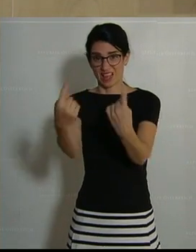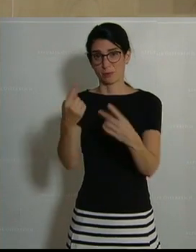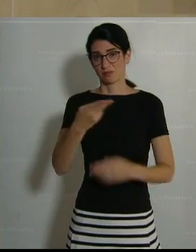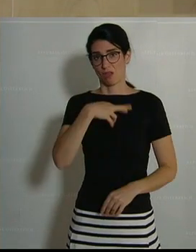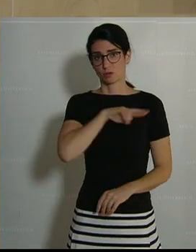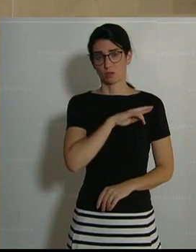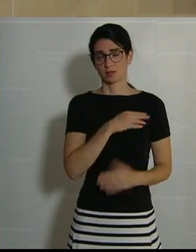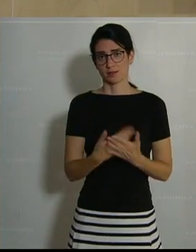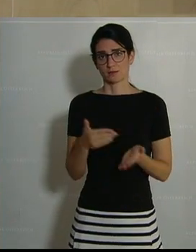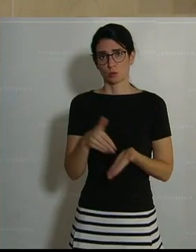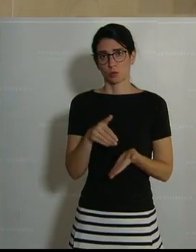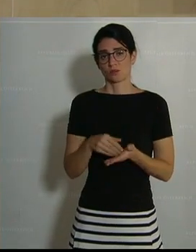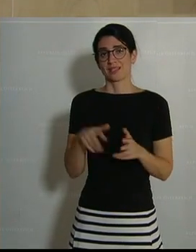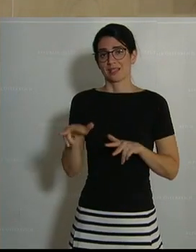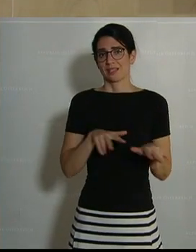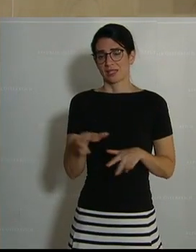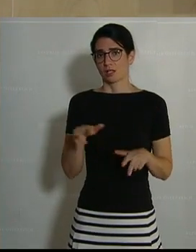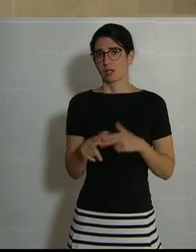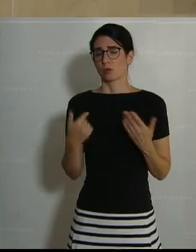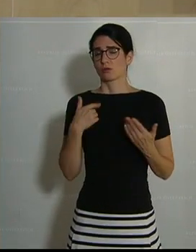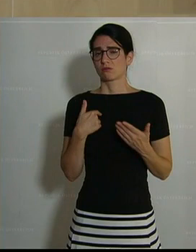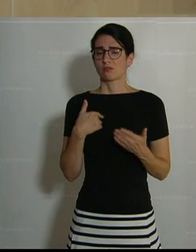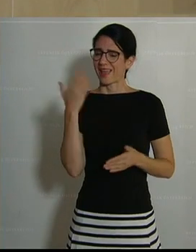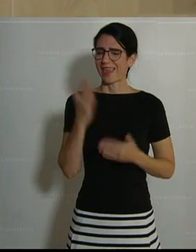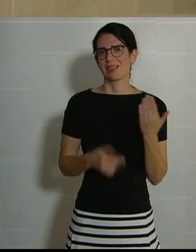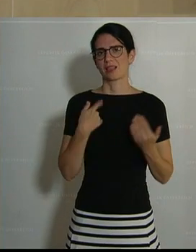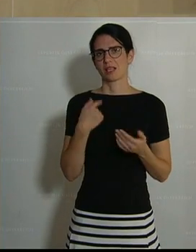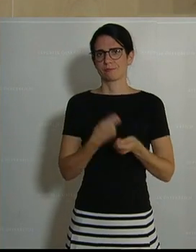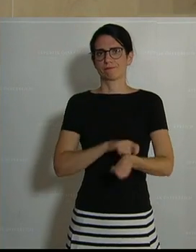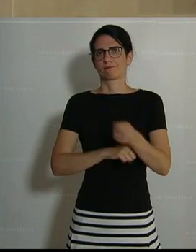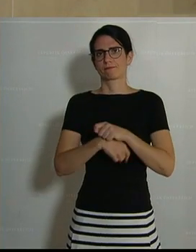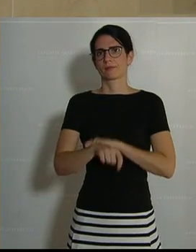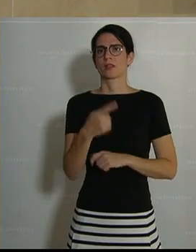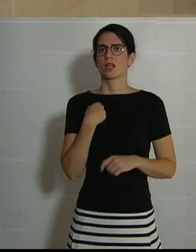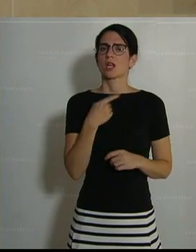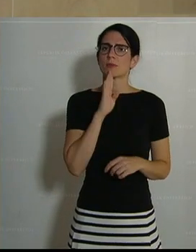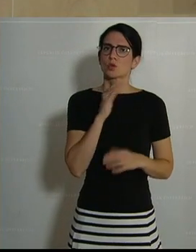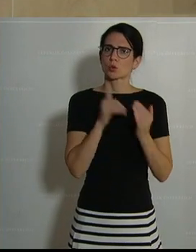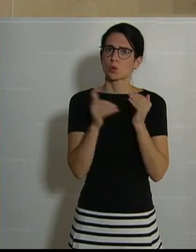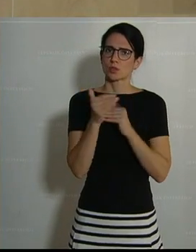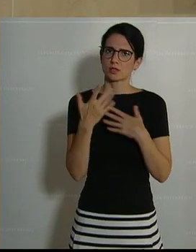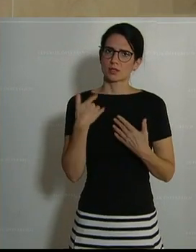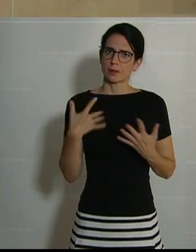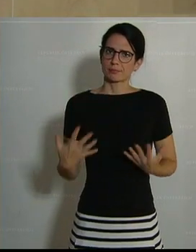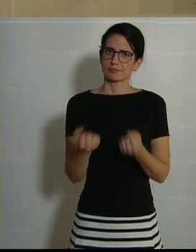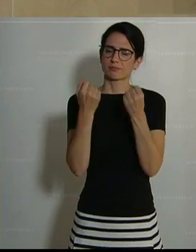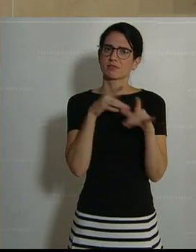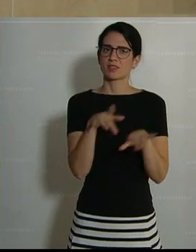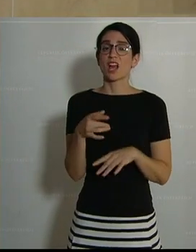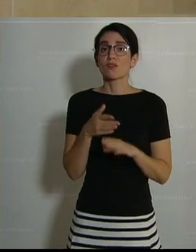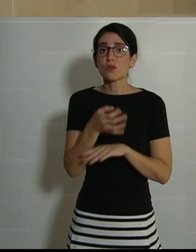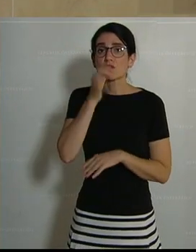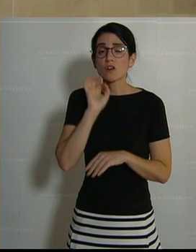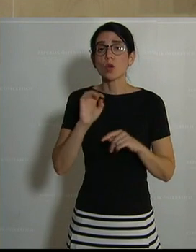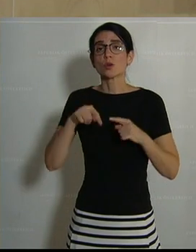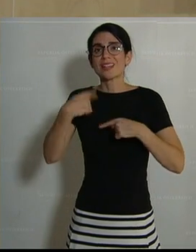Darum ist es notwendig, dass sich die Regierung endlich an die Arbeit macht und ein nachhaltiges Pensionssystem schafft, das auch die Frauen und die Zukunftschancen der folgenden